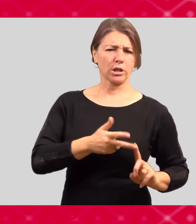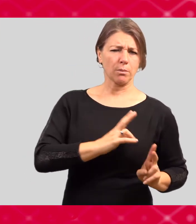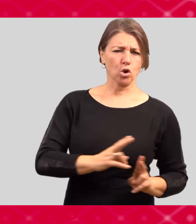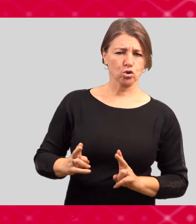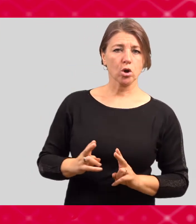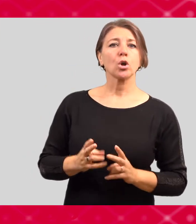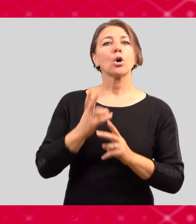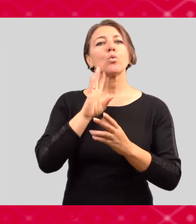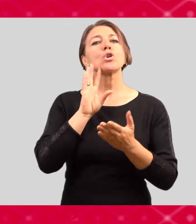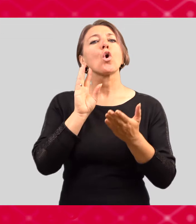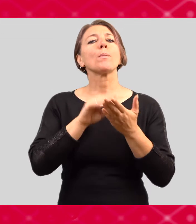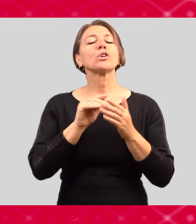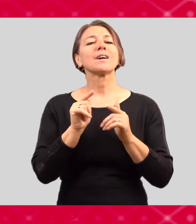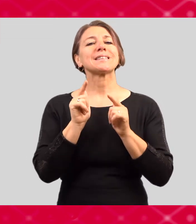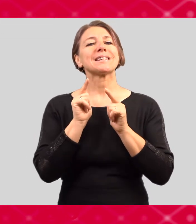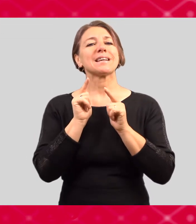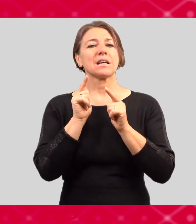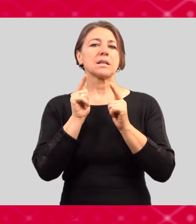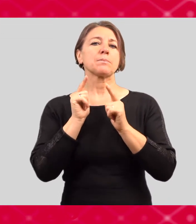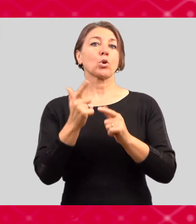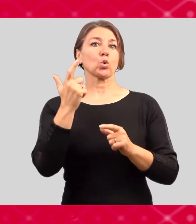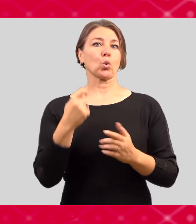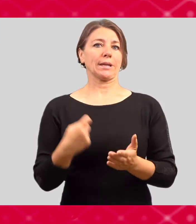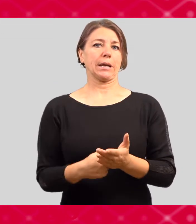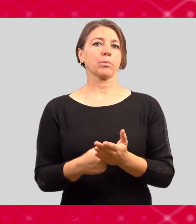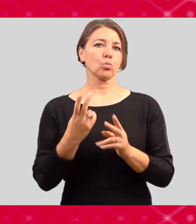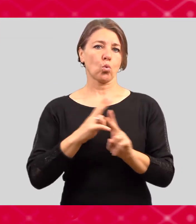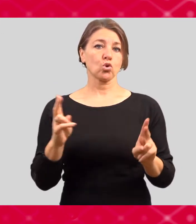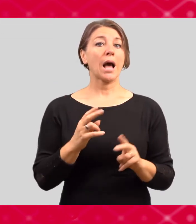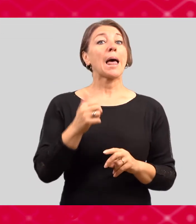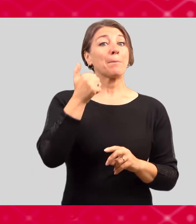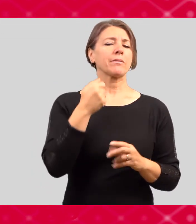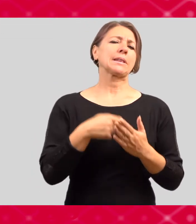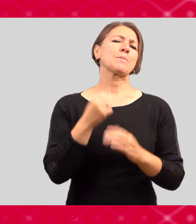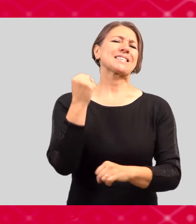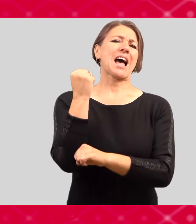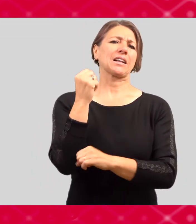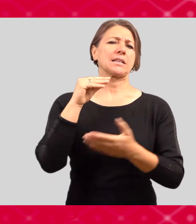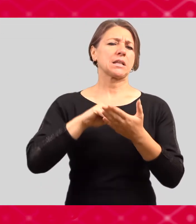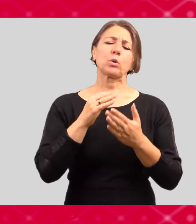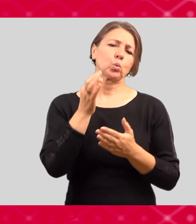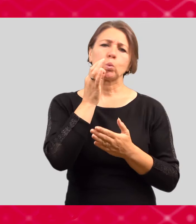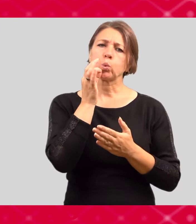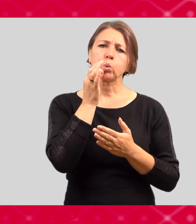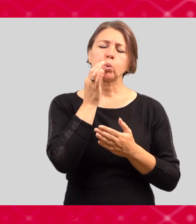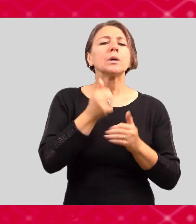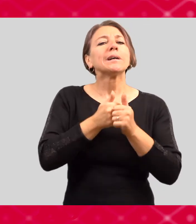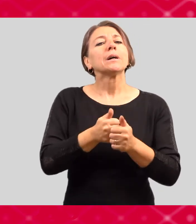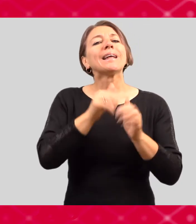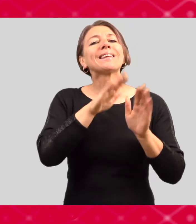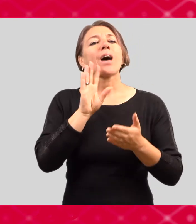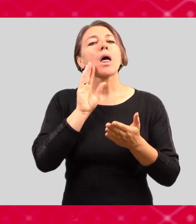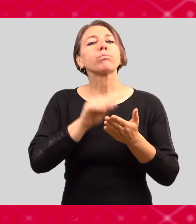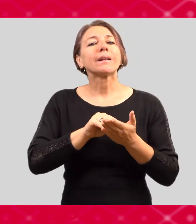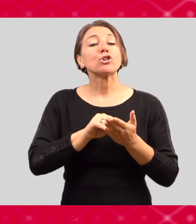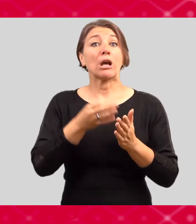dále, tak si může zažádat o ubytovací stipendium ve zvýšené míře. Ale student nebo studentka, kteří mají